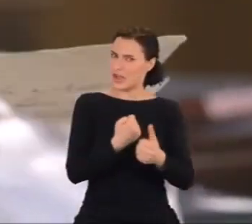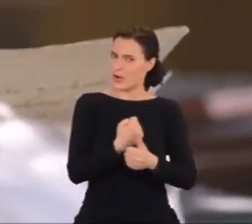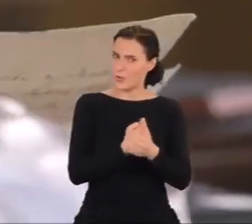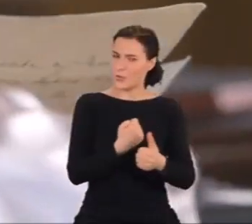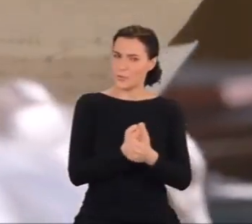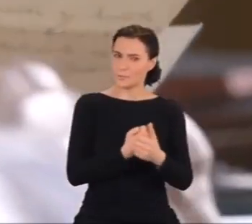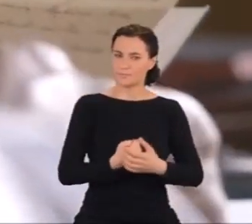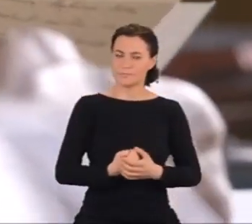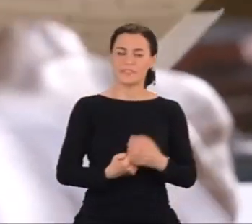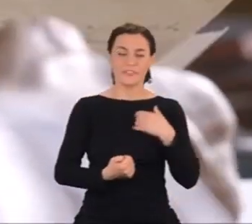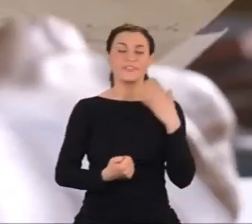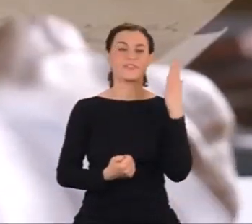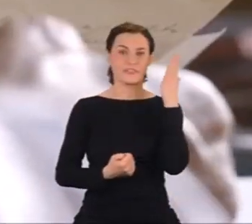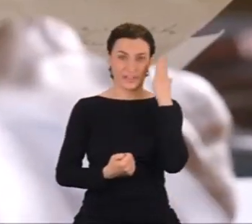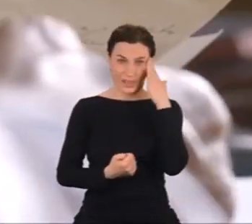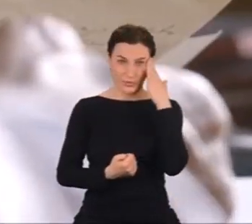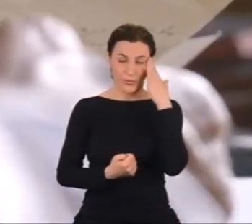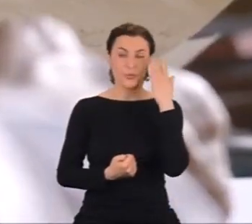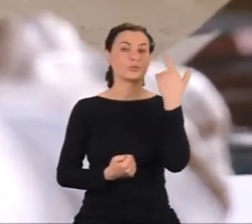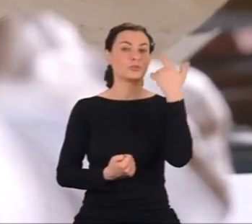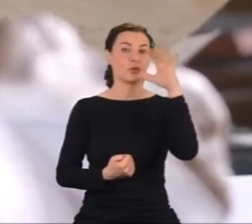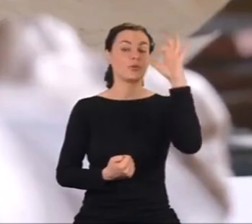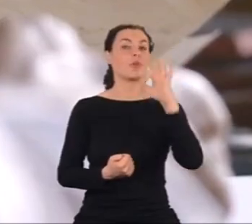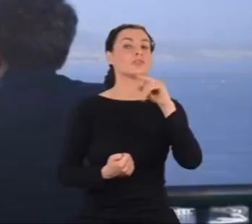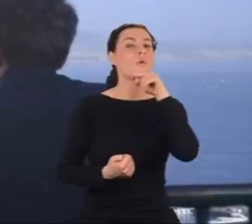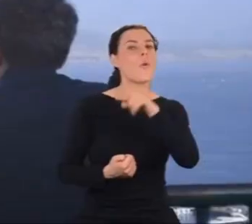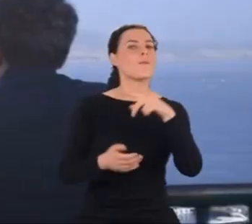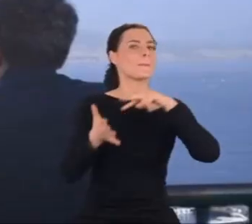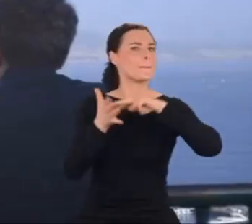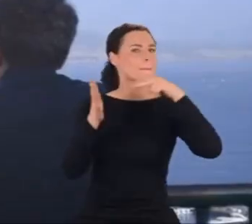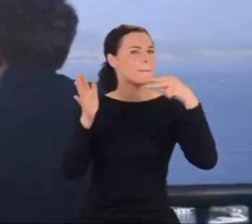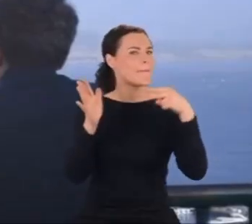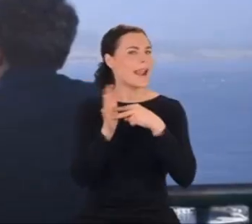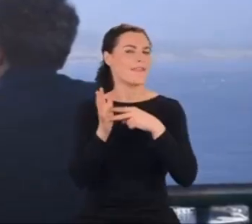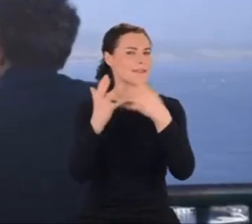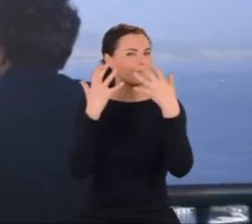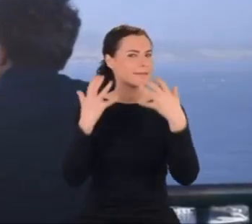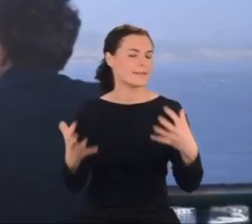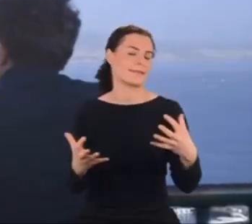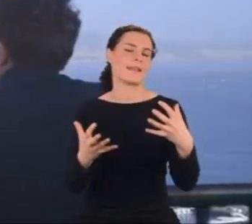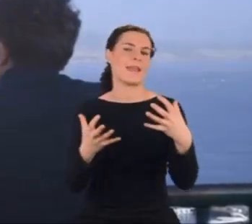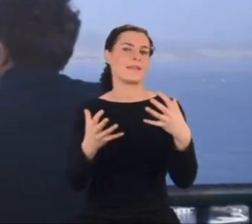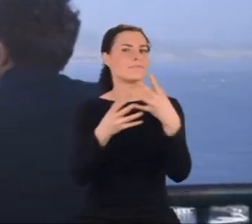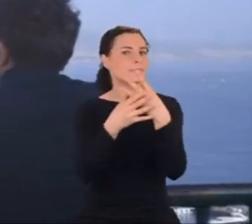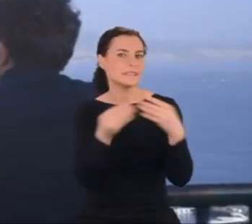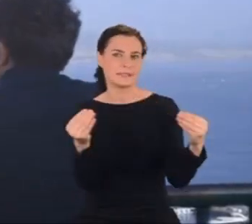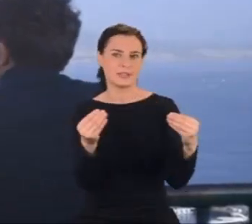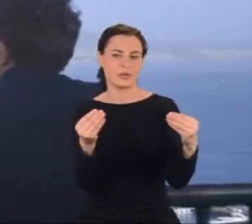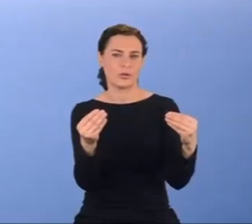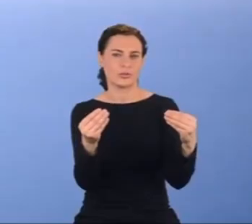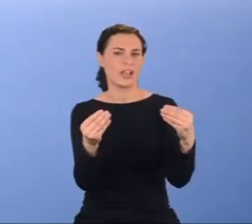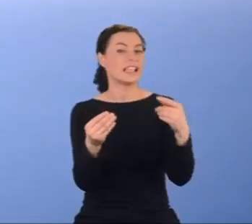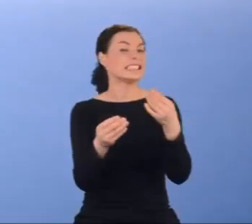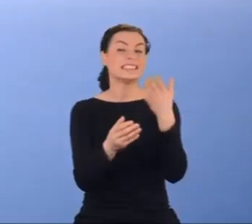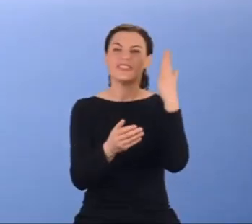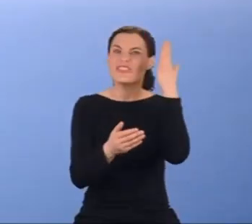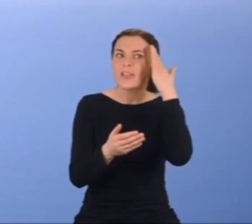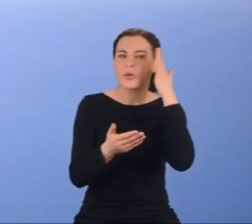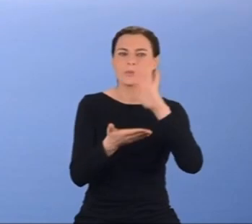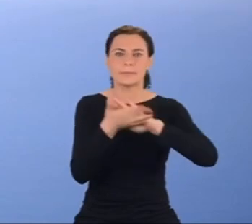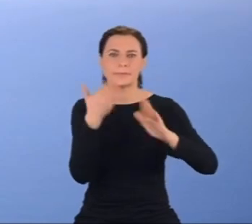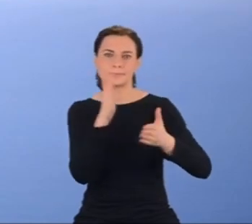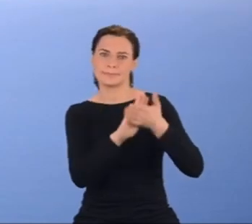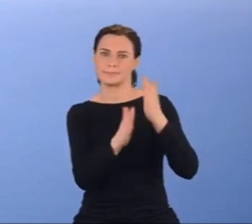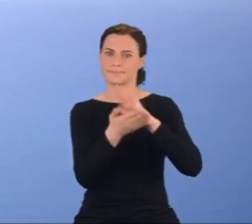Wiadomo tylko jedno. Sam zaplanował swoje zniknięcie. Świadomie zatarł ślady, tak że do tej